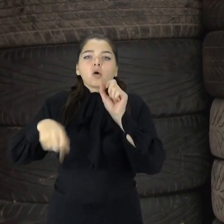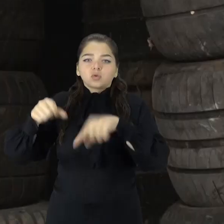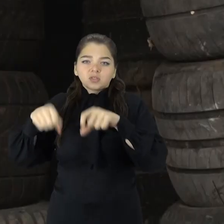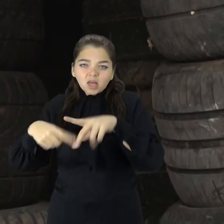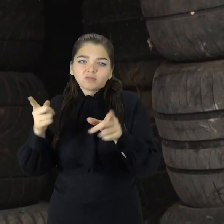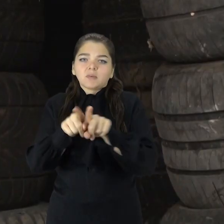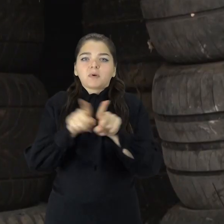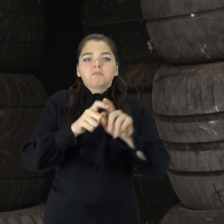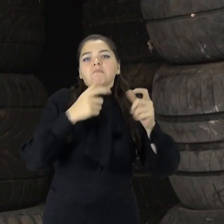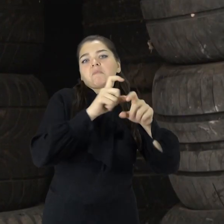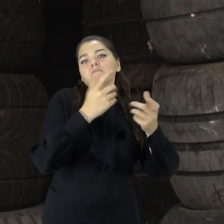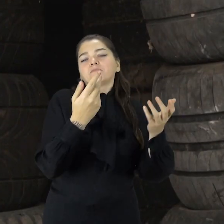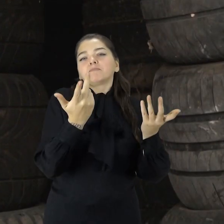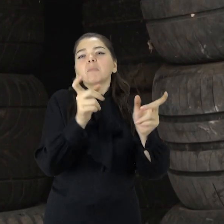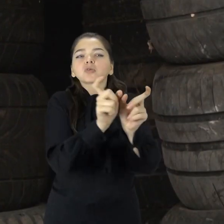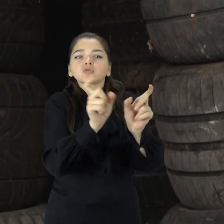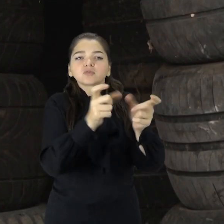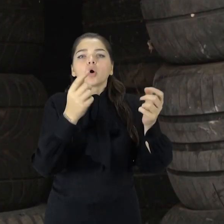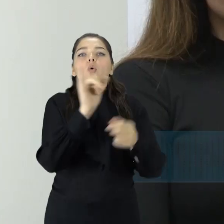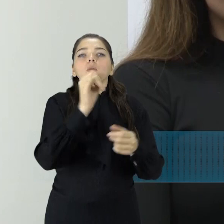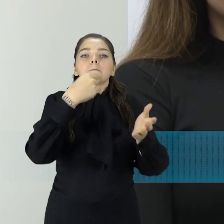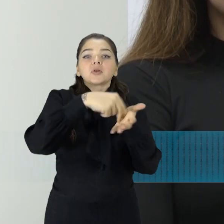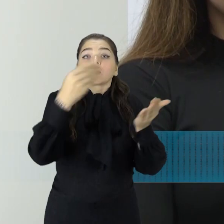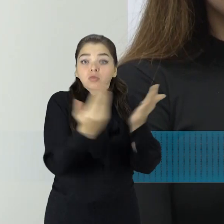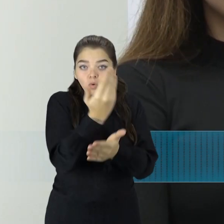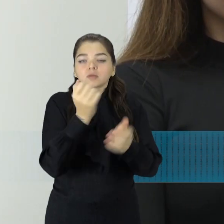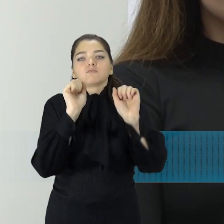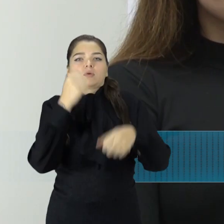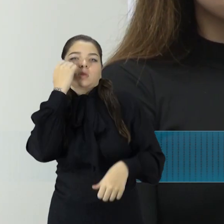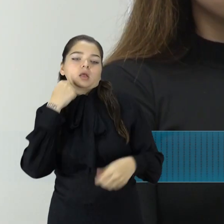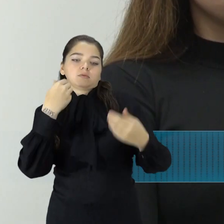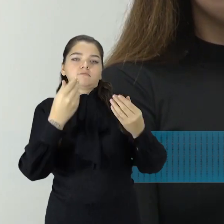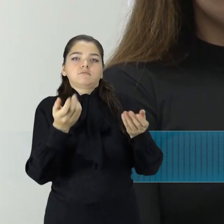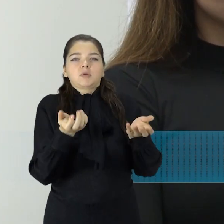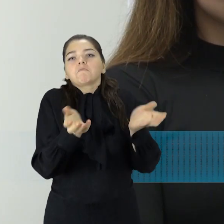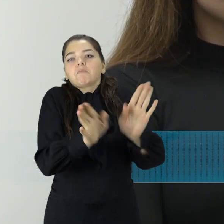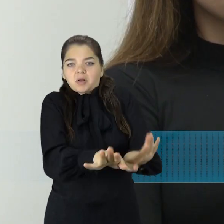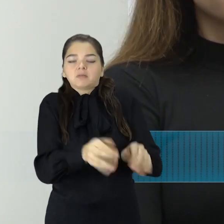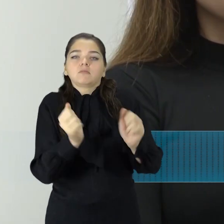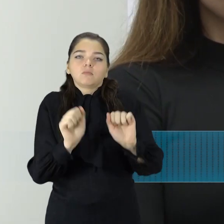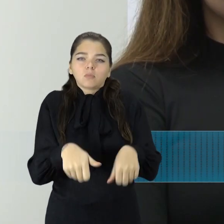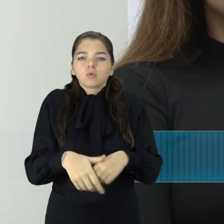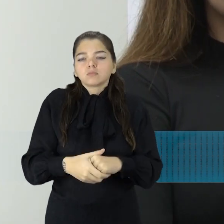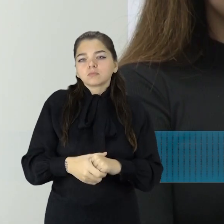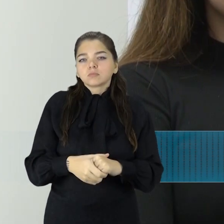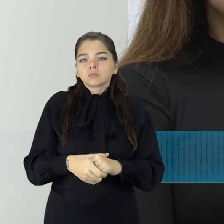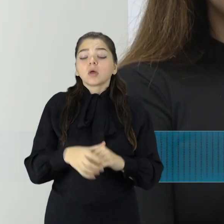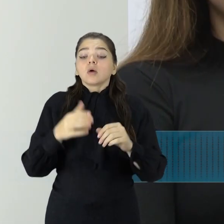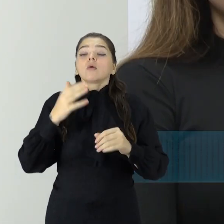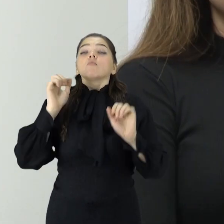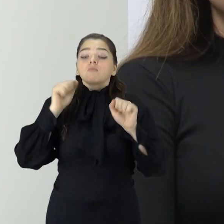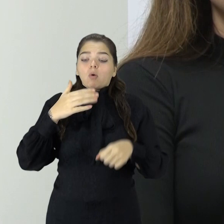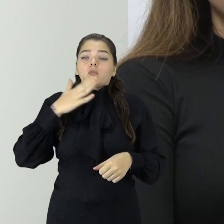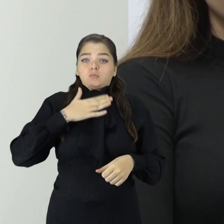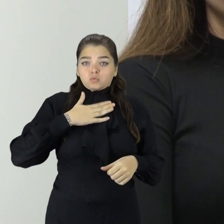kuriuose įsigiję naujas. Yra ir kitos galimybės atsikratyti padangomis, ne tik tai mūsų eksploatuojamos eikštelėse,